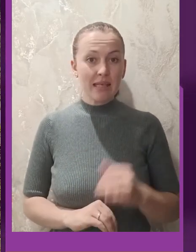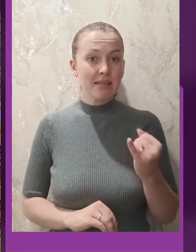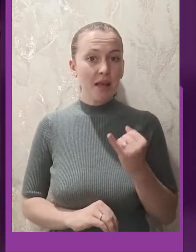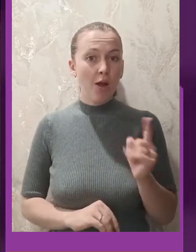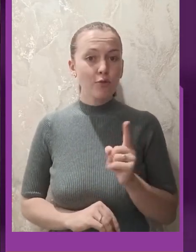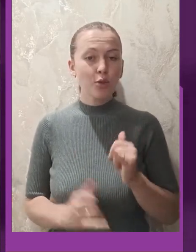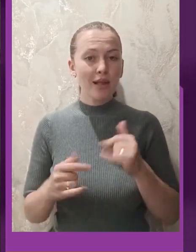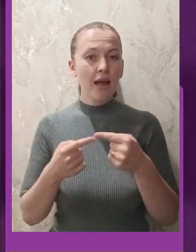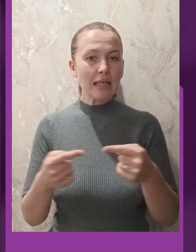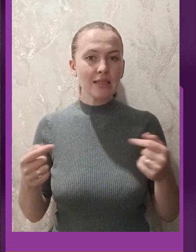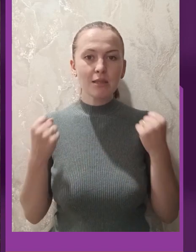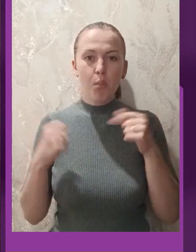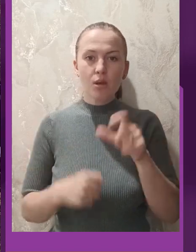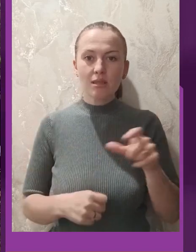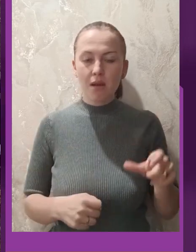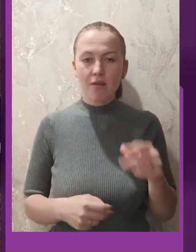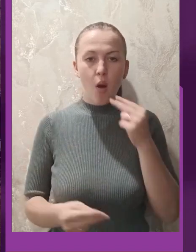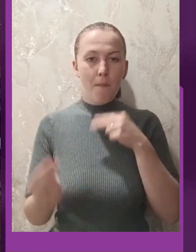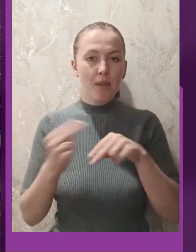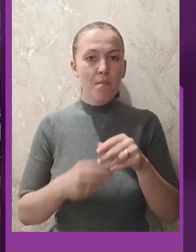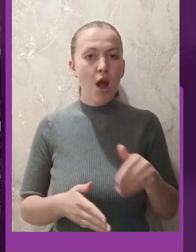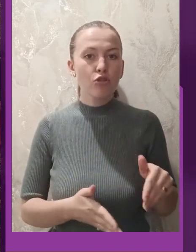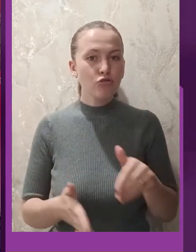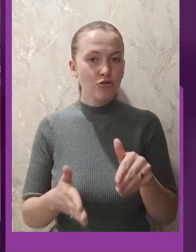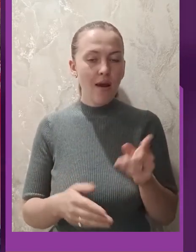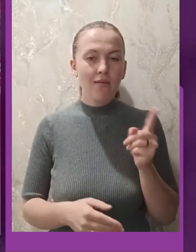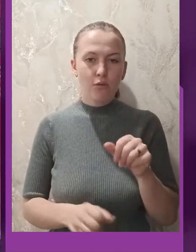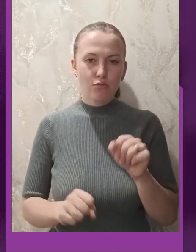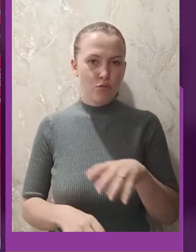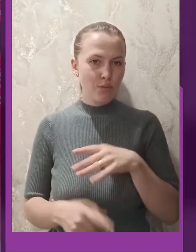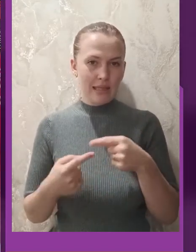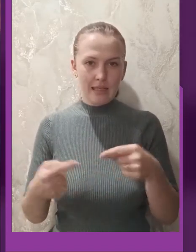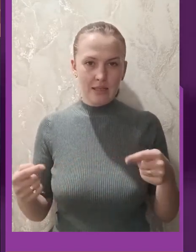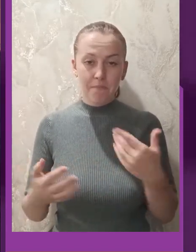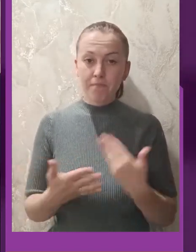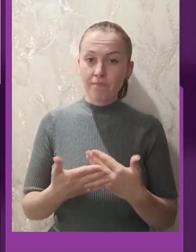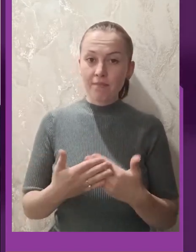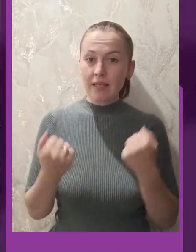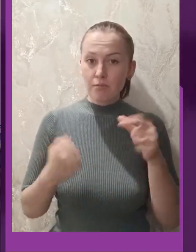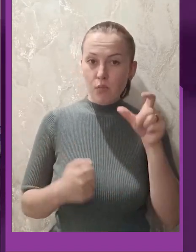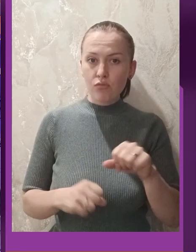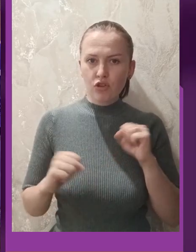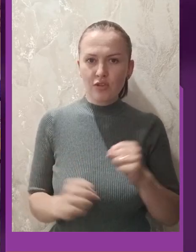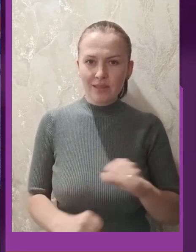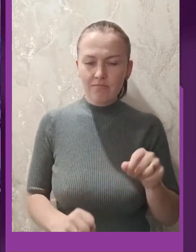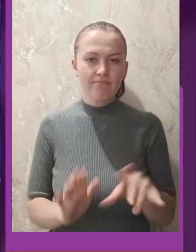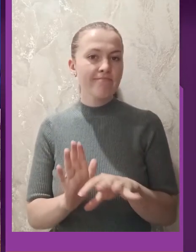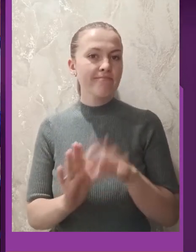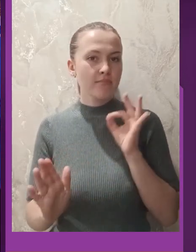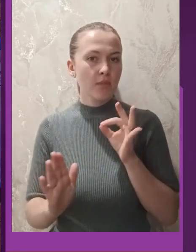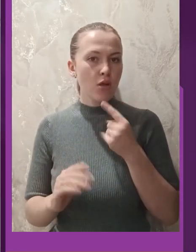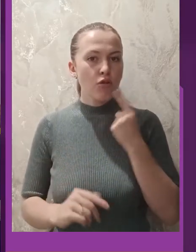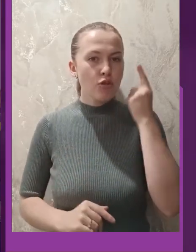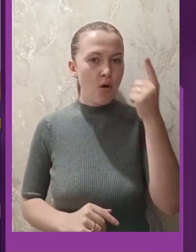Цікаво, що для різних спортсменів оптимальний шлях також може бути різним. Наприклад, швидкісний спортсмен обере